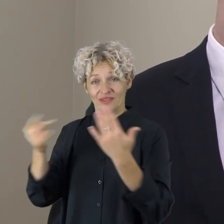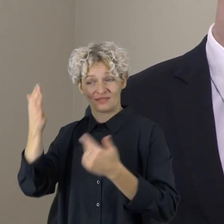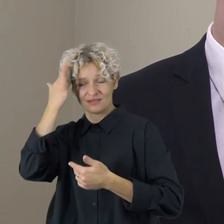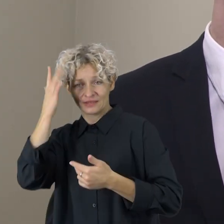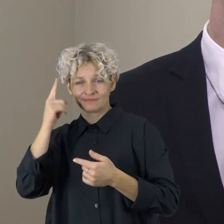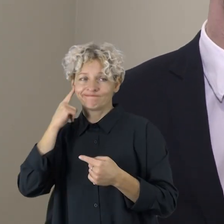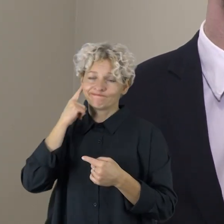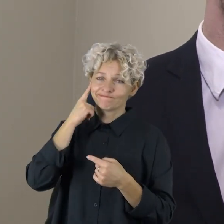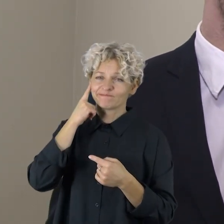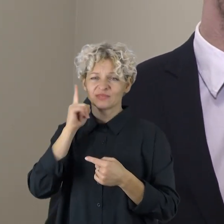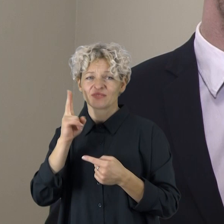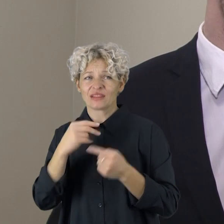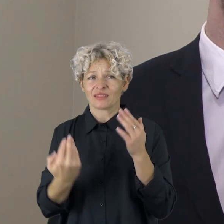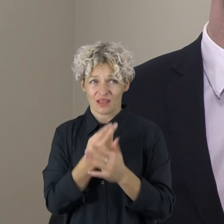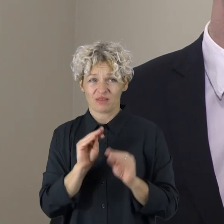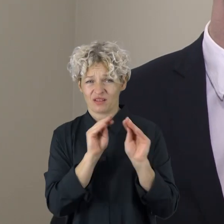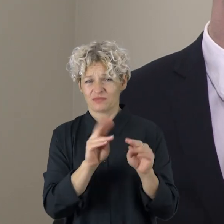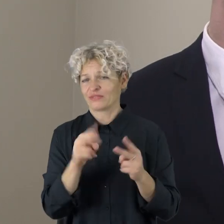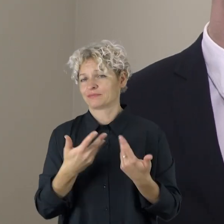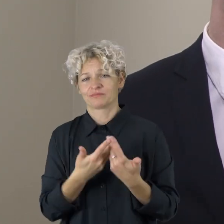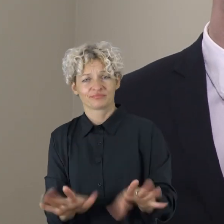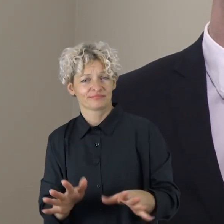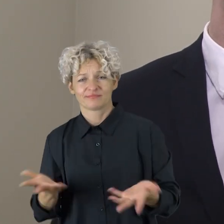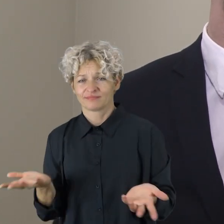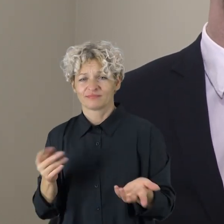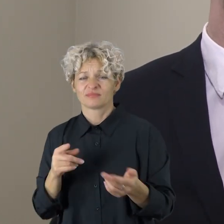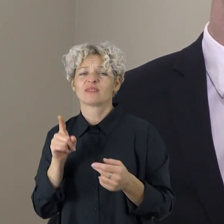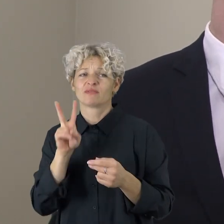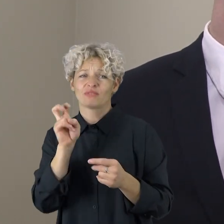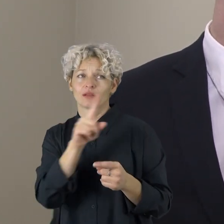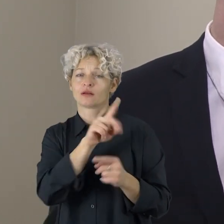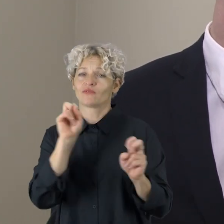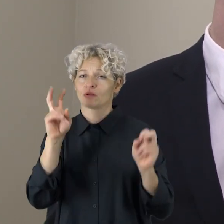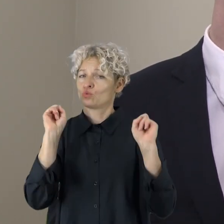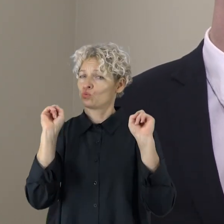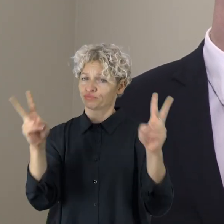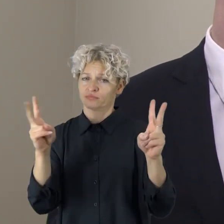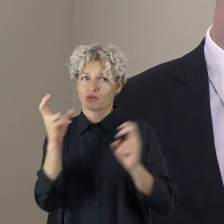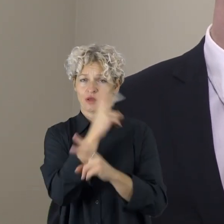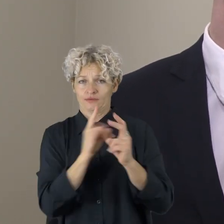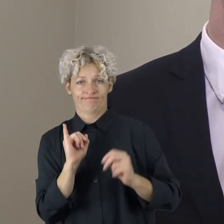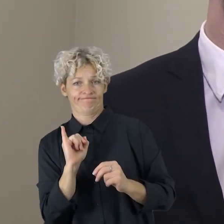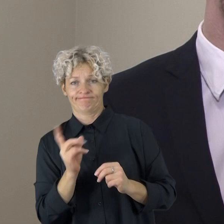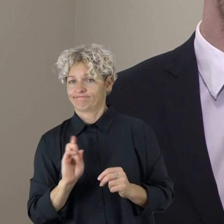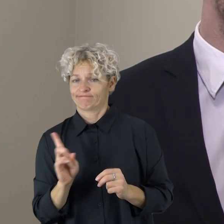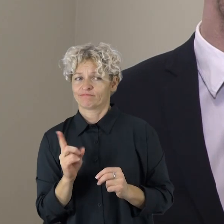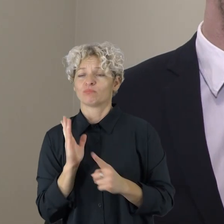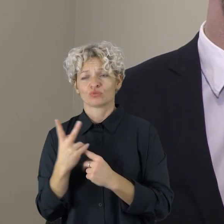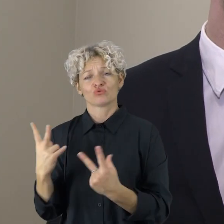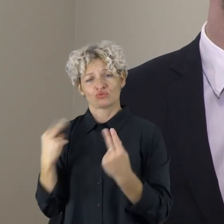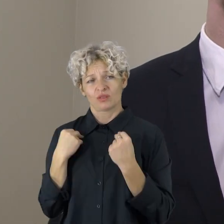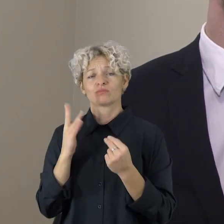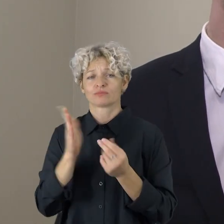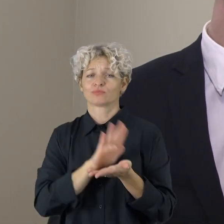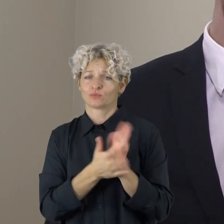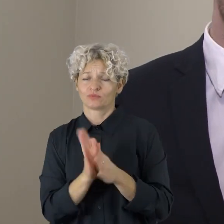įmonės manimų vis dėlto šiai dienai yra nebe perspektyvus ir, aišku, kelintis ir saugumo klausimus taip, kad davė